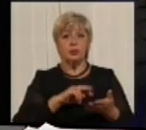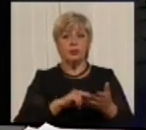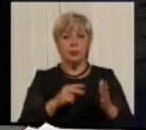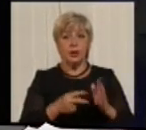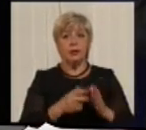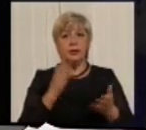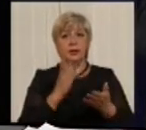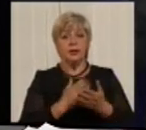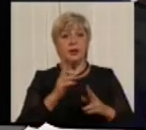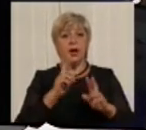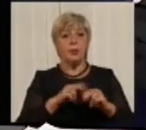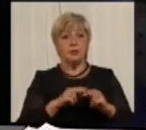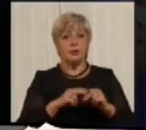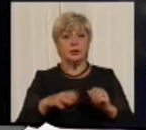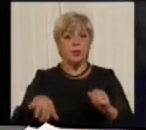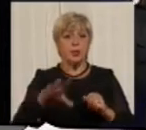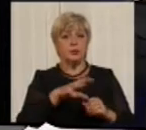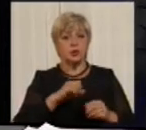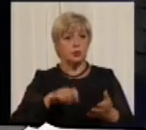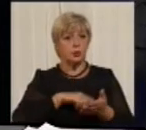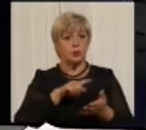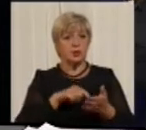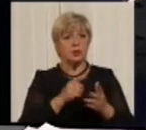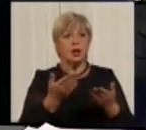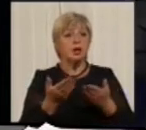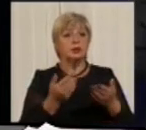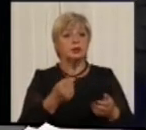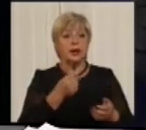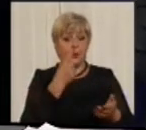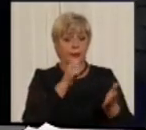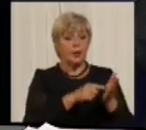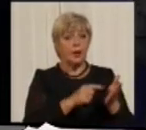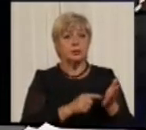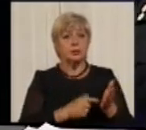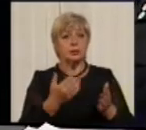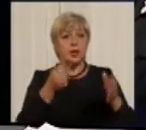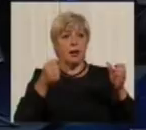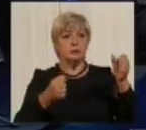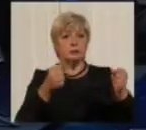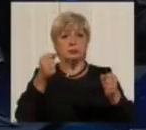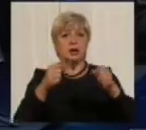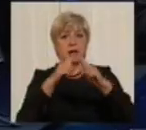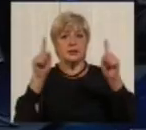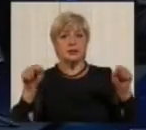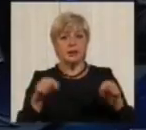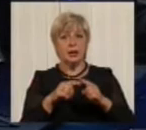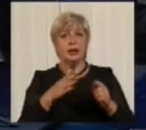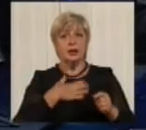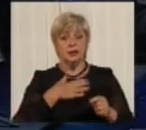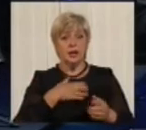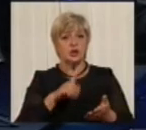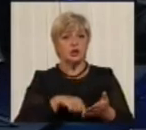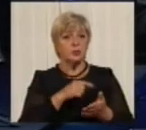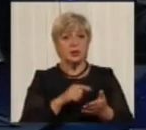паспорта по всьому місту, в яких вказано, де повинні стояти якісь знаки. Тому що наше місто теж не з'явилося